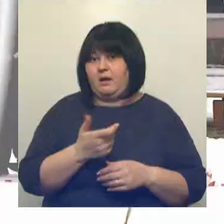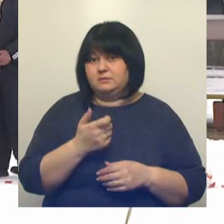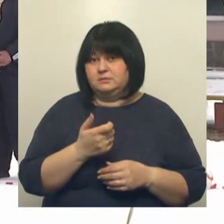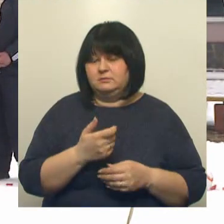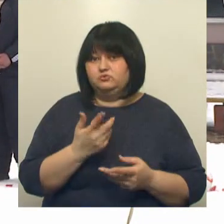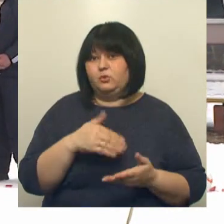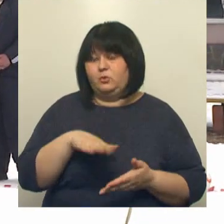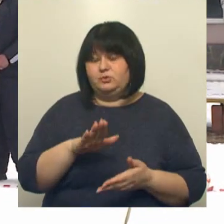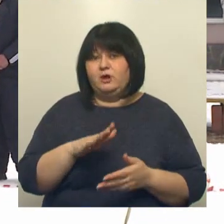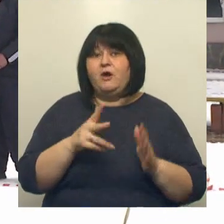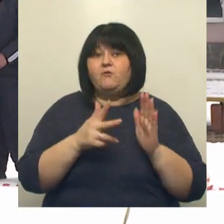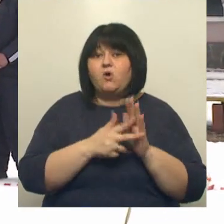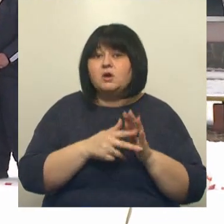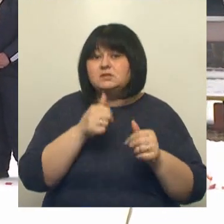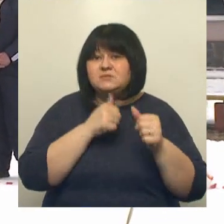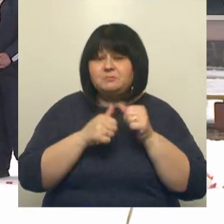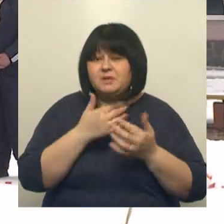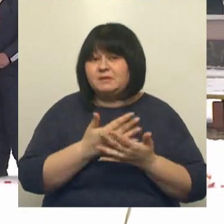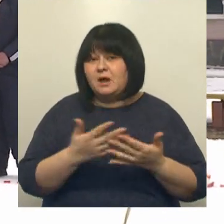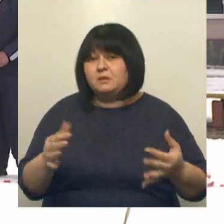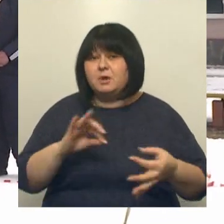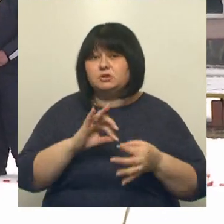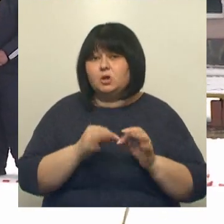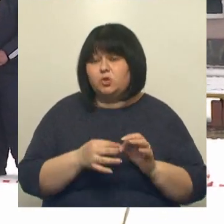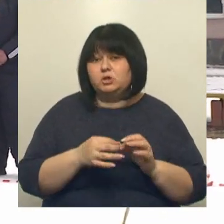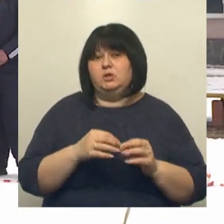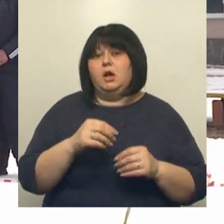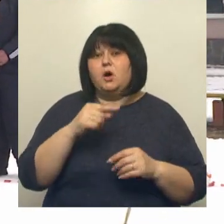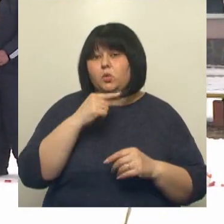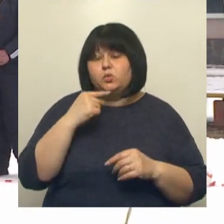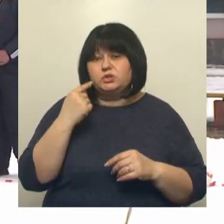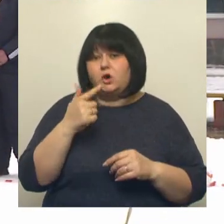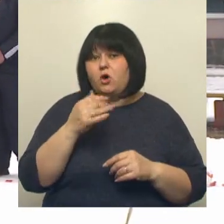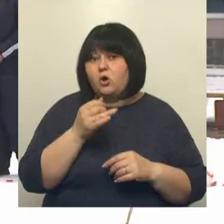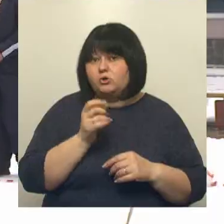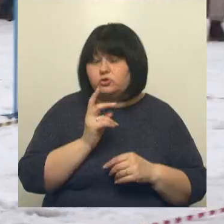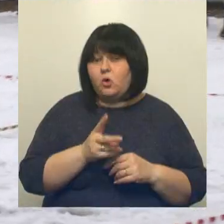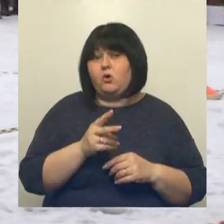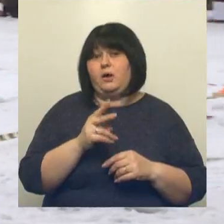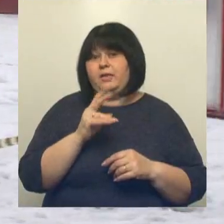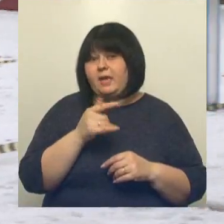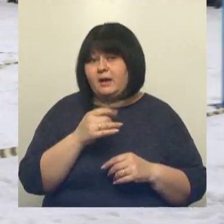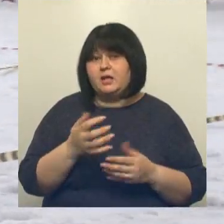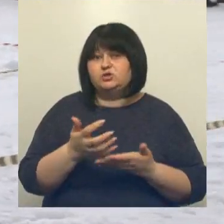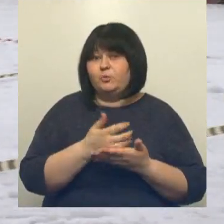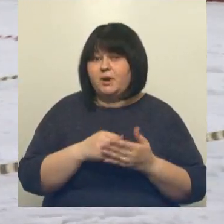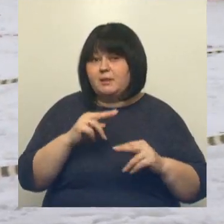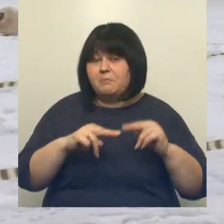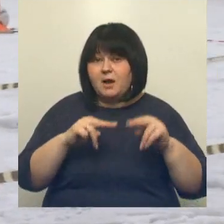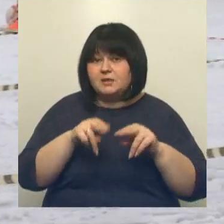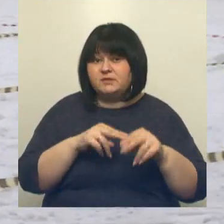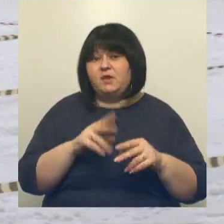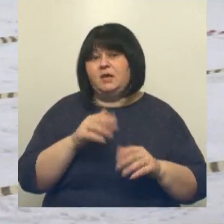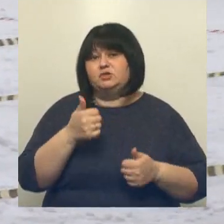Восемь испытаний разных по сложности и динамике. Традиционный русский городок, сбивание кеглей, собирание пазлов. А также